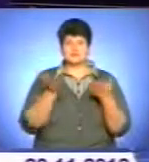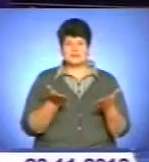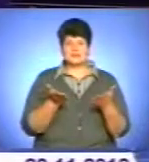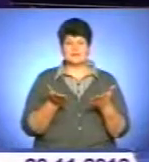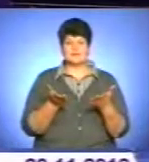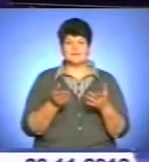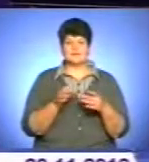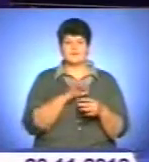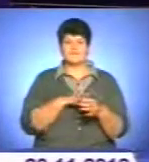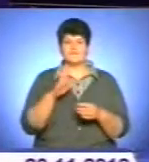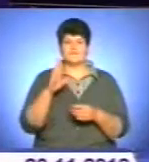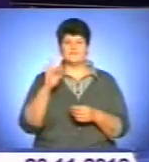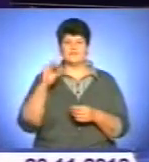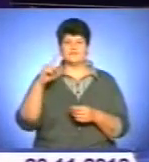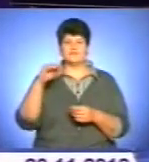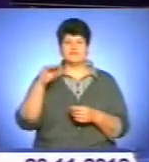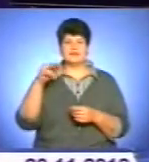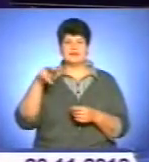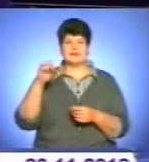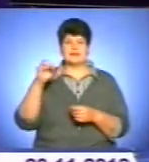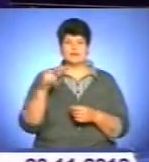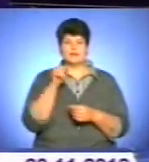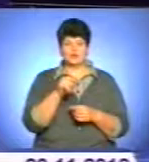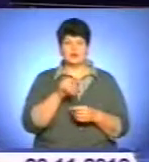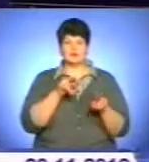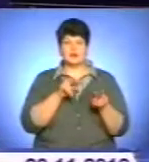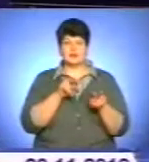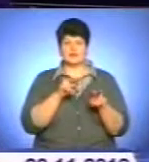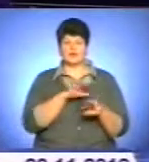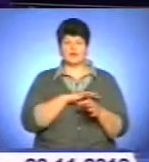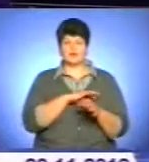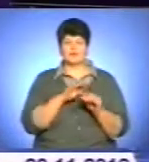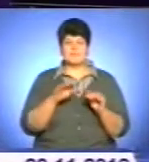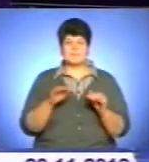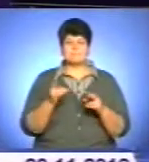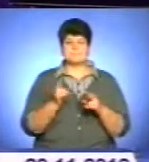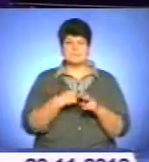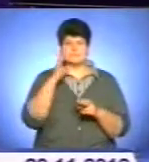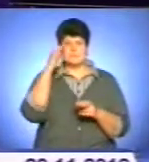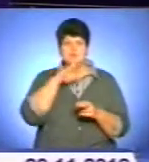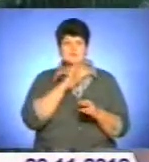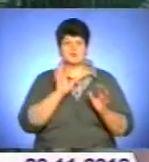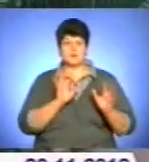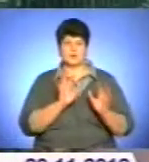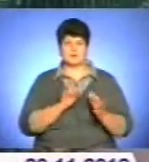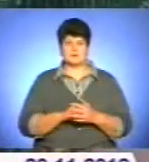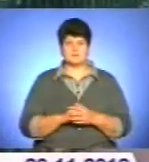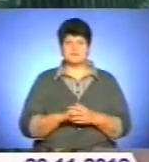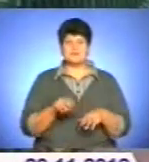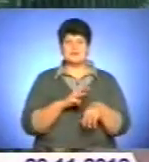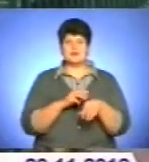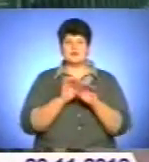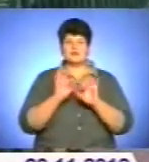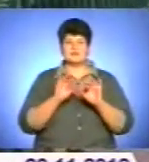дитячого будинку «Вефлеєм». У цьому закладі доглядають та виховують дітей, позбавлених батьківського опікування. Міліціонери